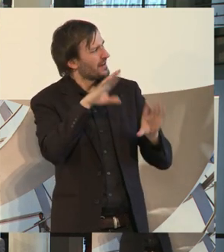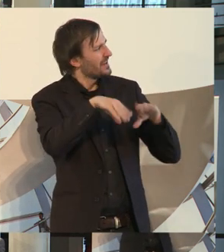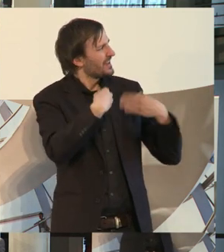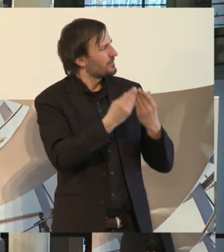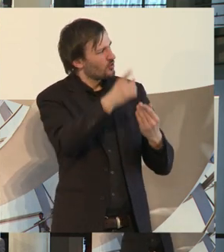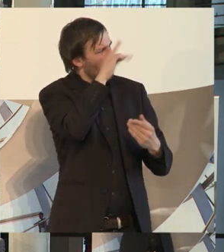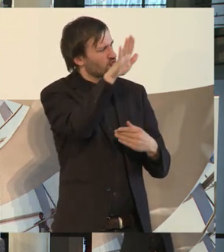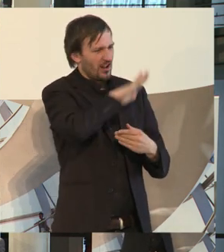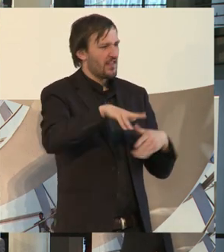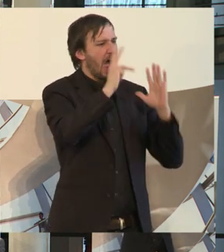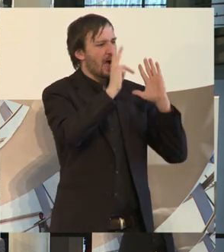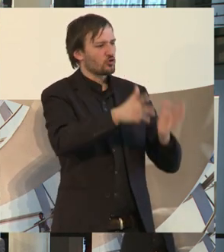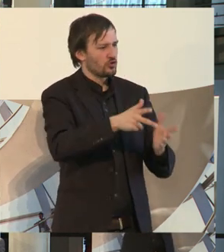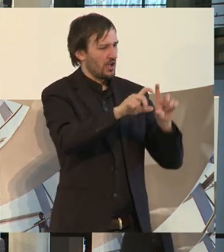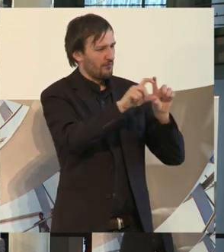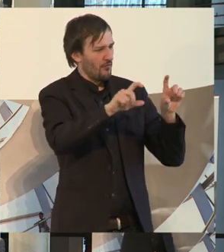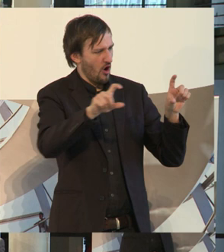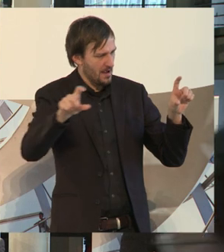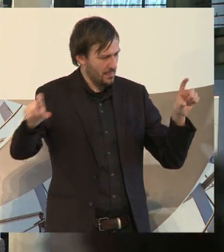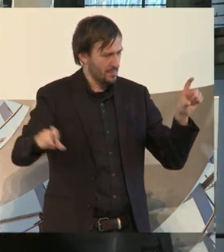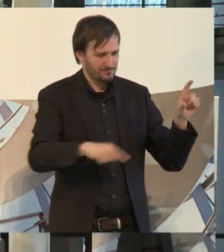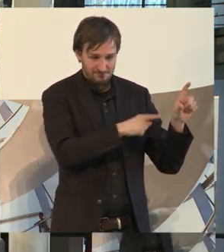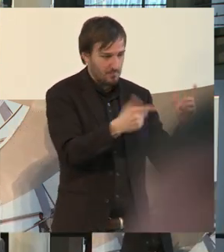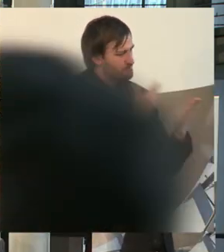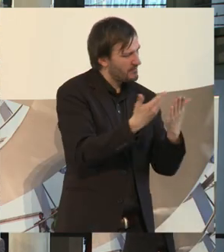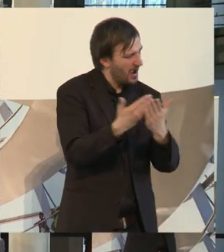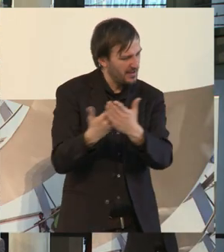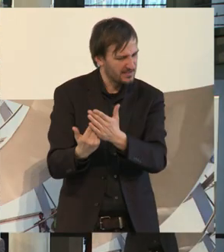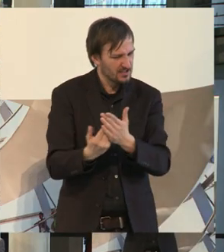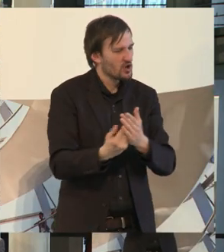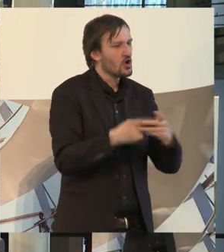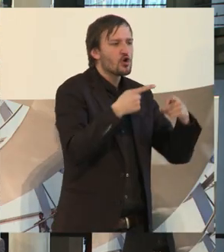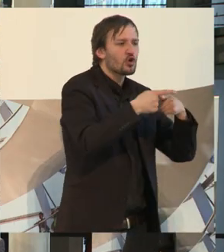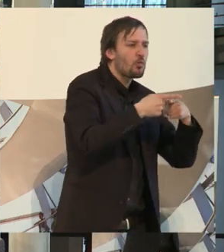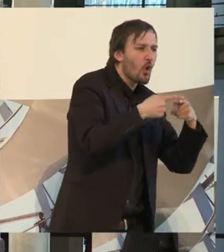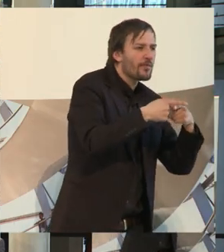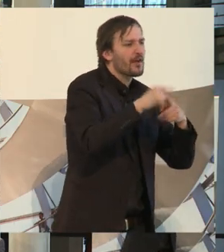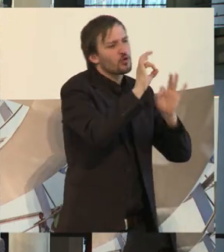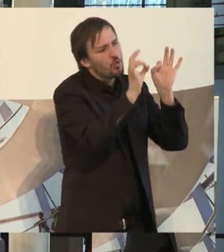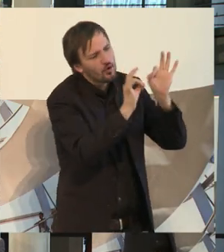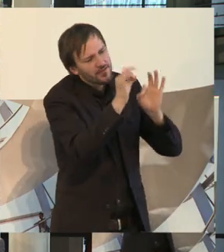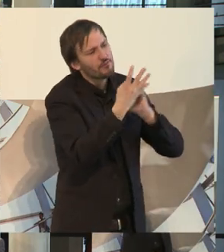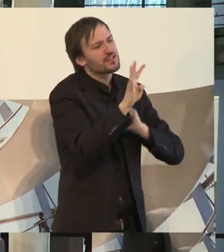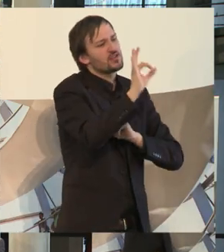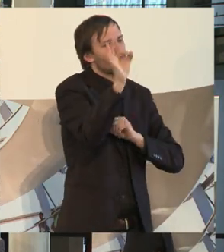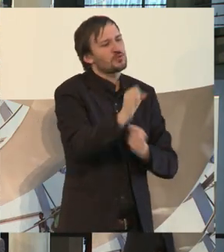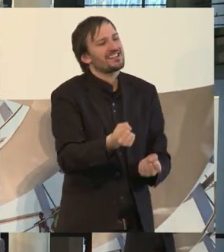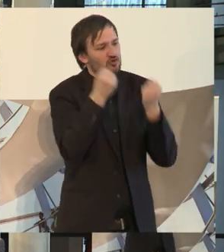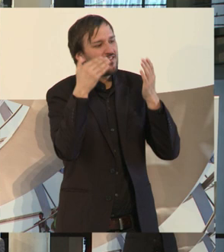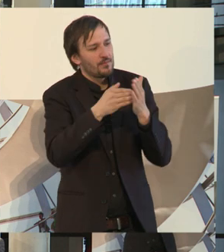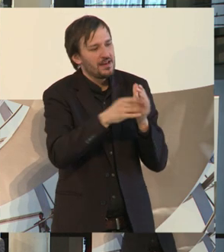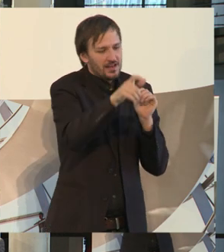Bundesrepublik, die ja auch zeigen, dass man durchaus mit einer Quote von 40 Prozent besonders betroffenen Schwerbehinderten